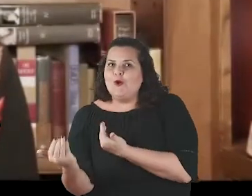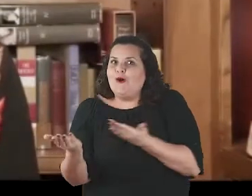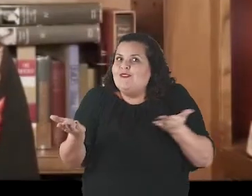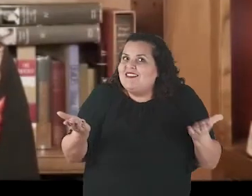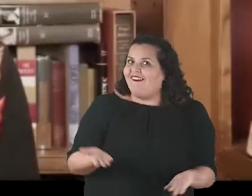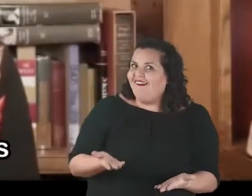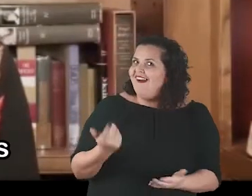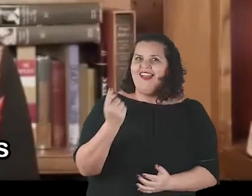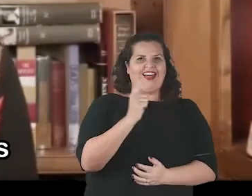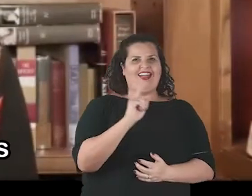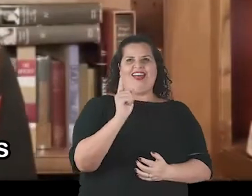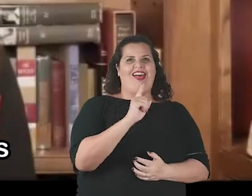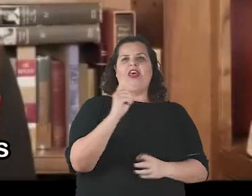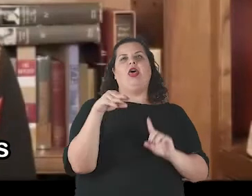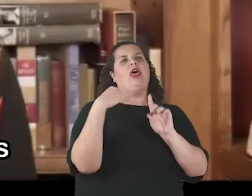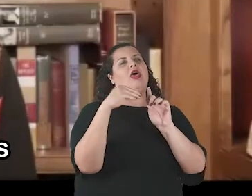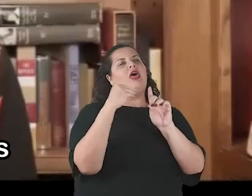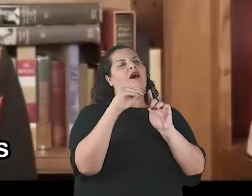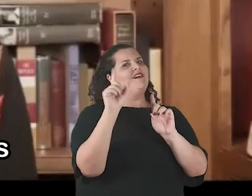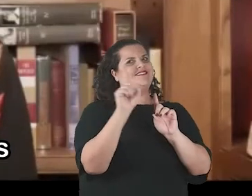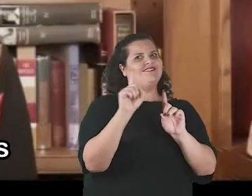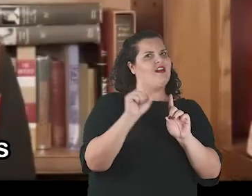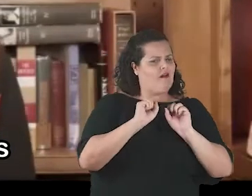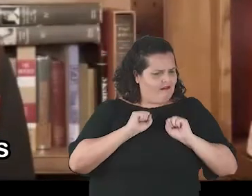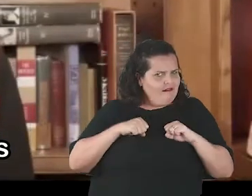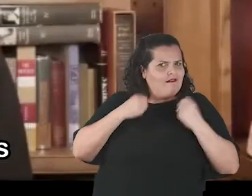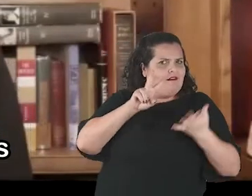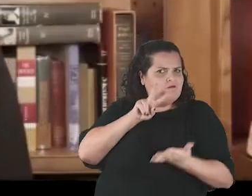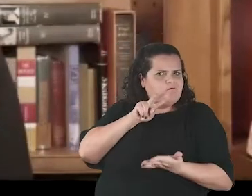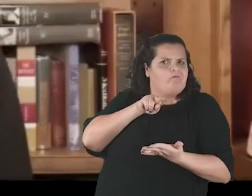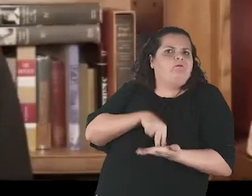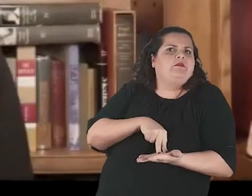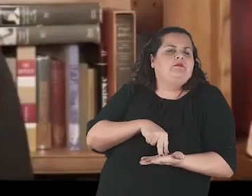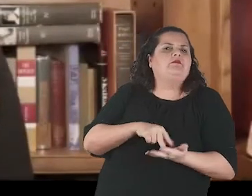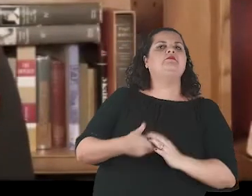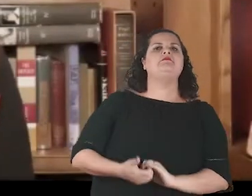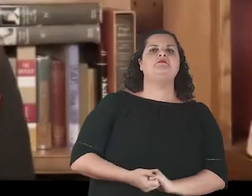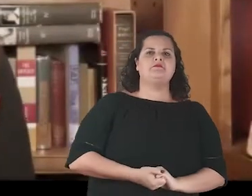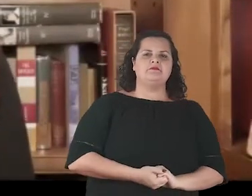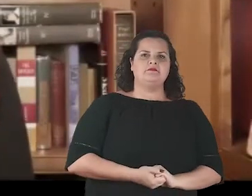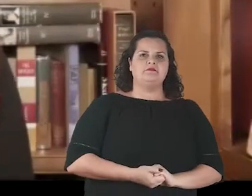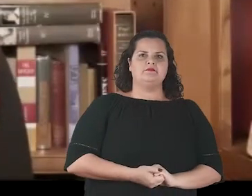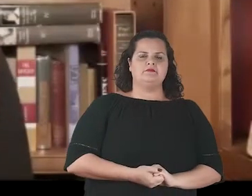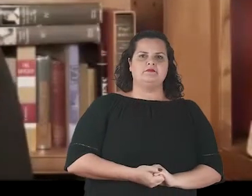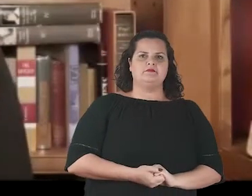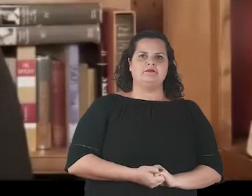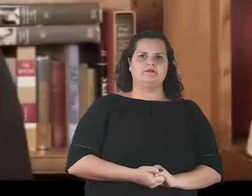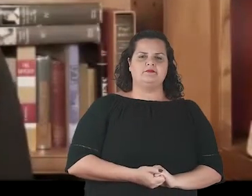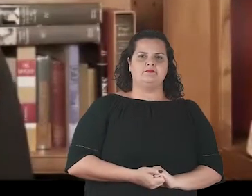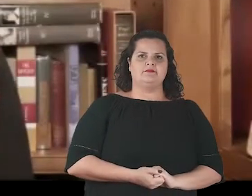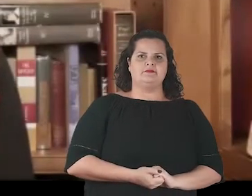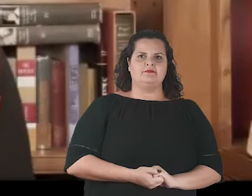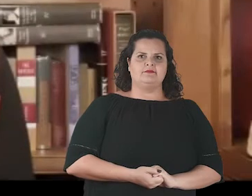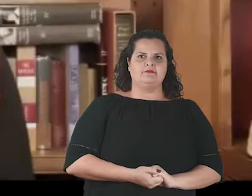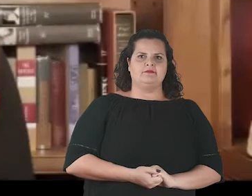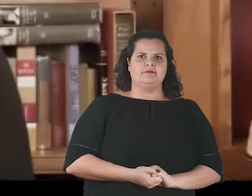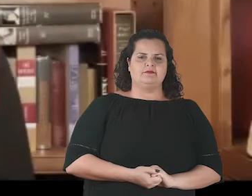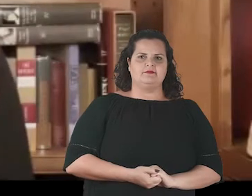and the participation of children and experts like you from around the world,